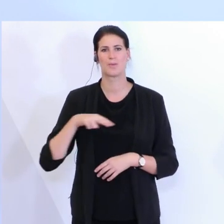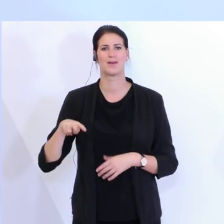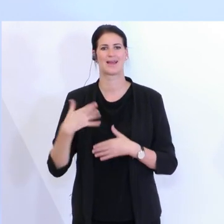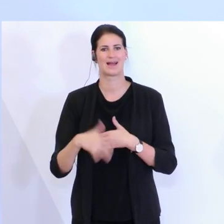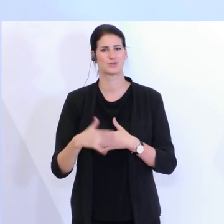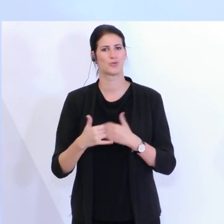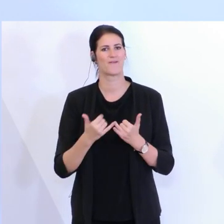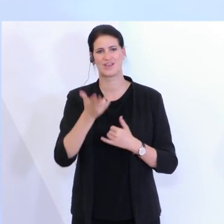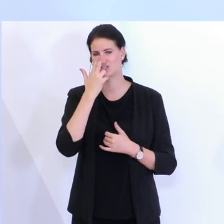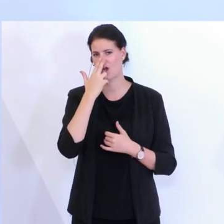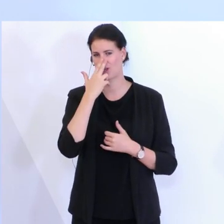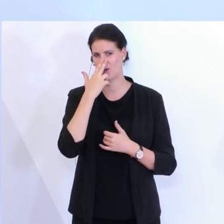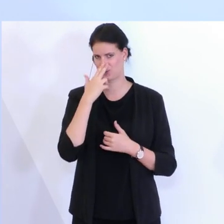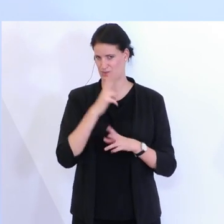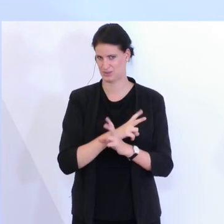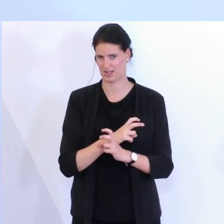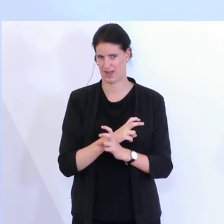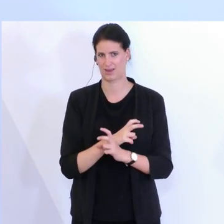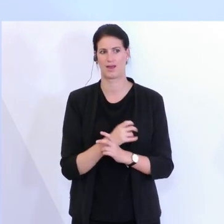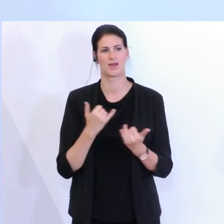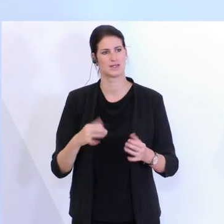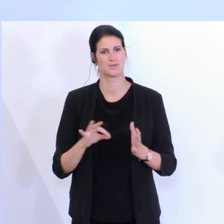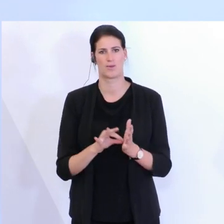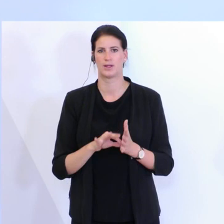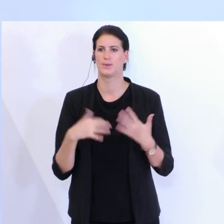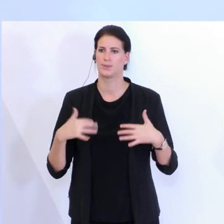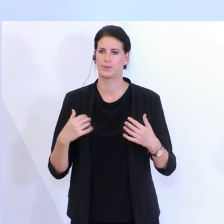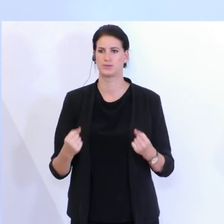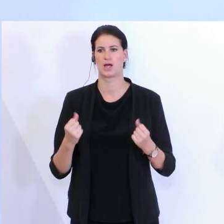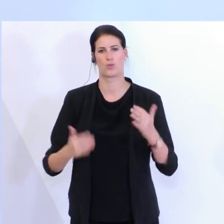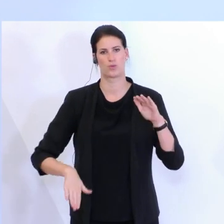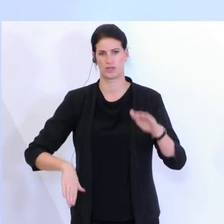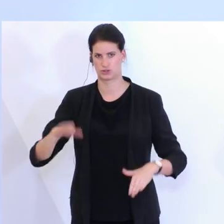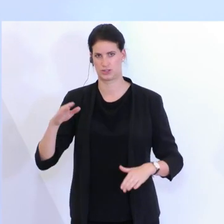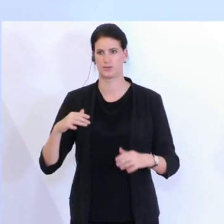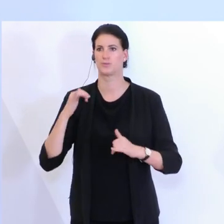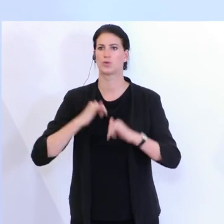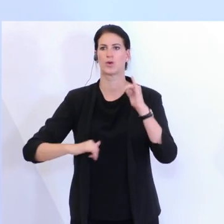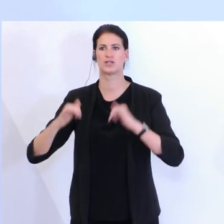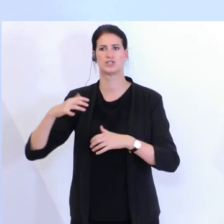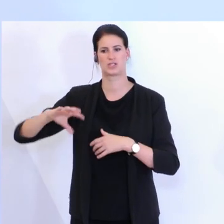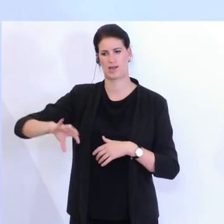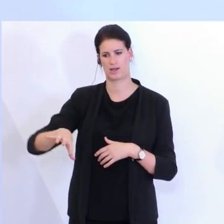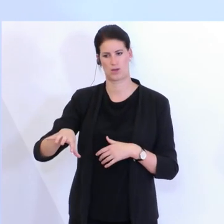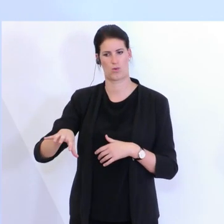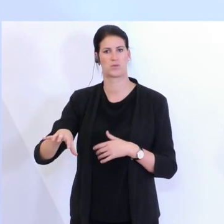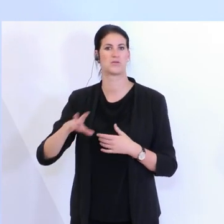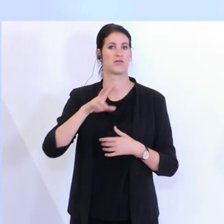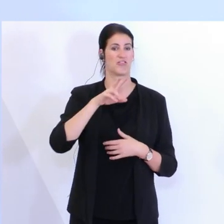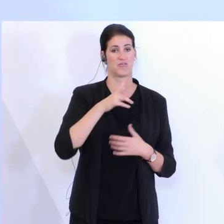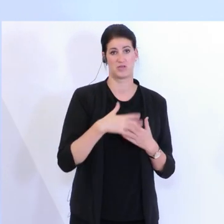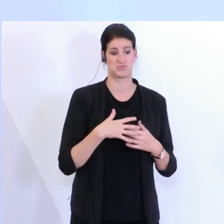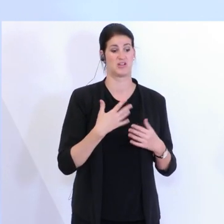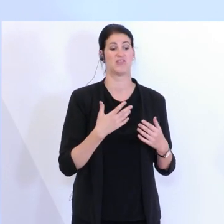momentan in Österreich läuft. Wir haben ein ganz starkes Gefälle zwischen touristischen Regionen. Nehmen wir jetzt die Stadt her, nehmen wir das Land her.